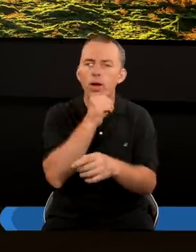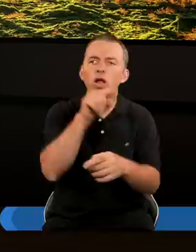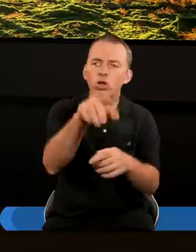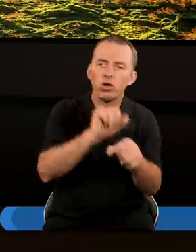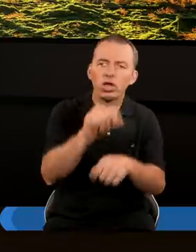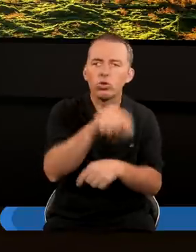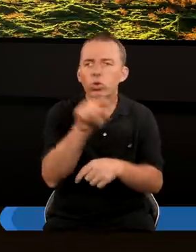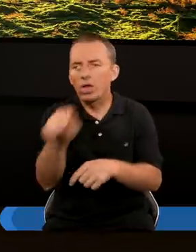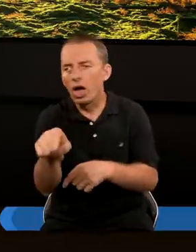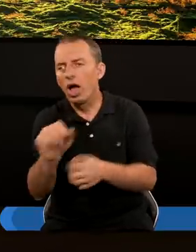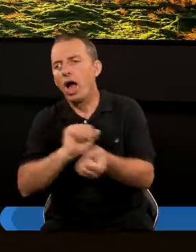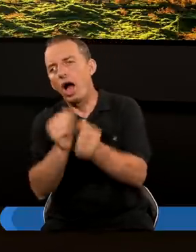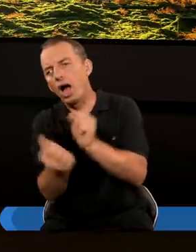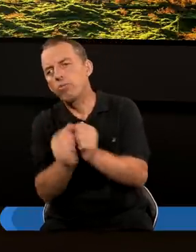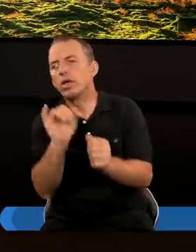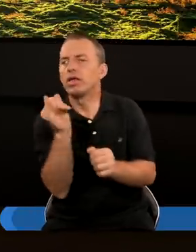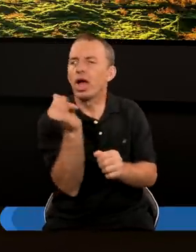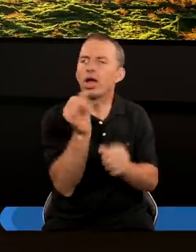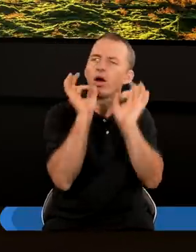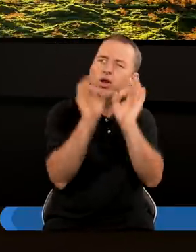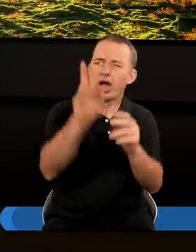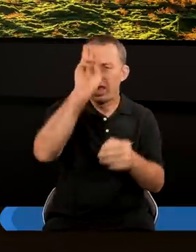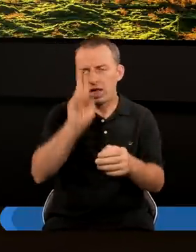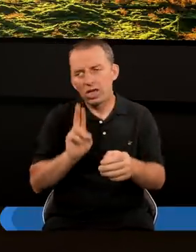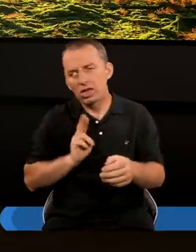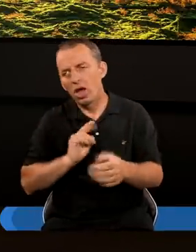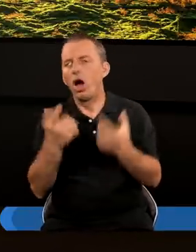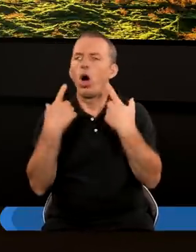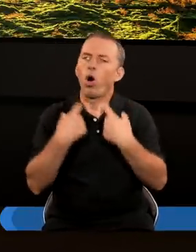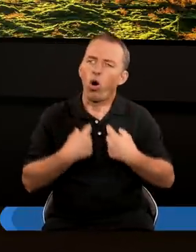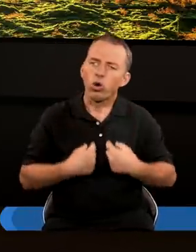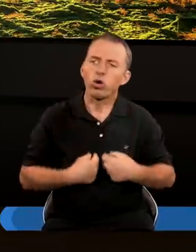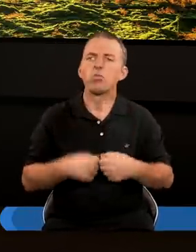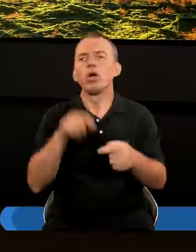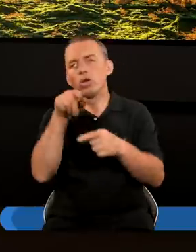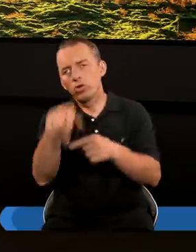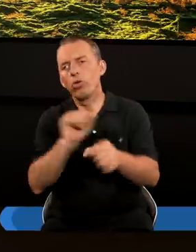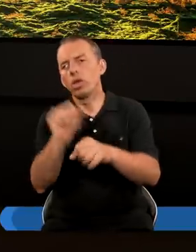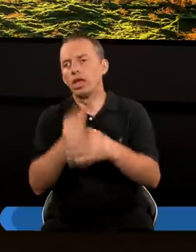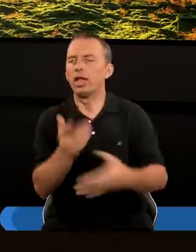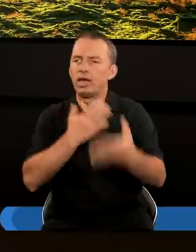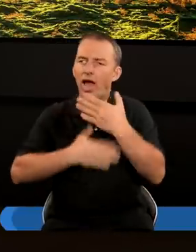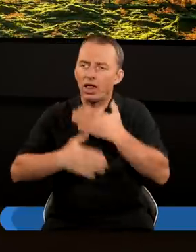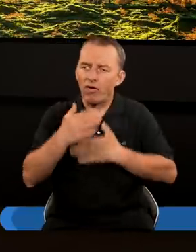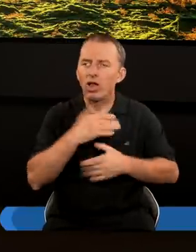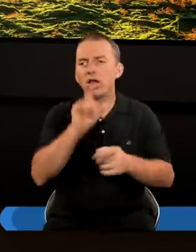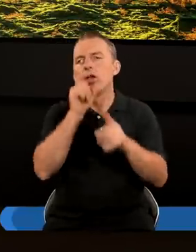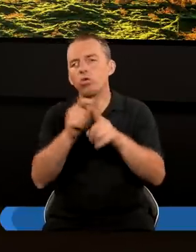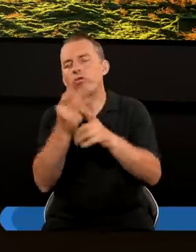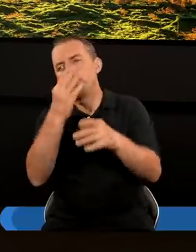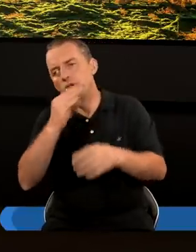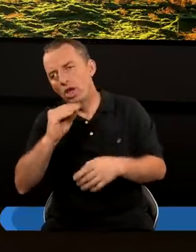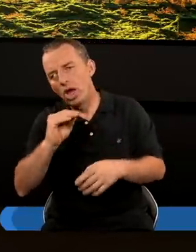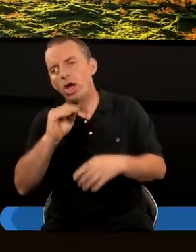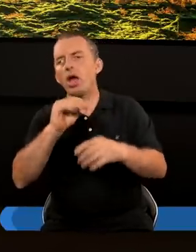O Babilon to jest tutaj Albo jakaś Konkretna instytucja Albo osoba O już wtedy Jesteśmy usatysfakcjonowani Jedni